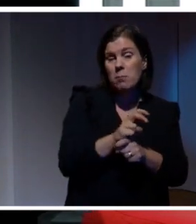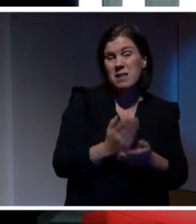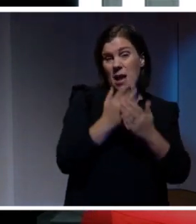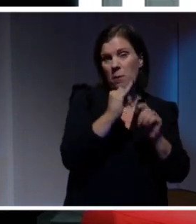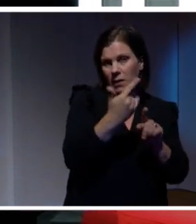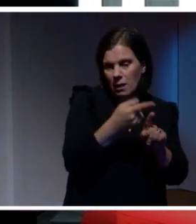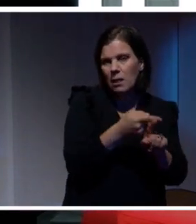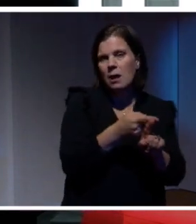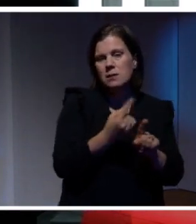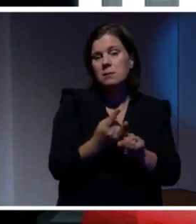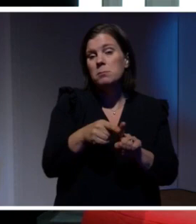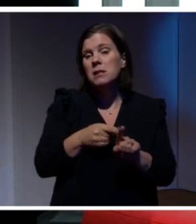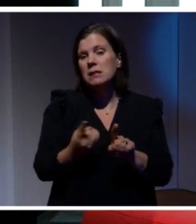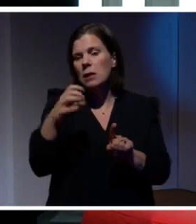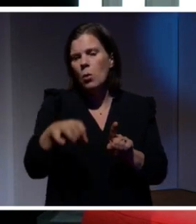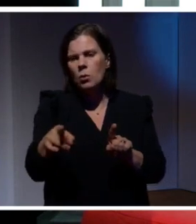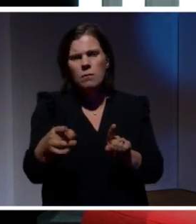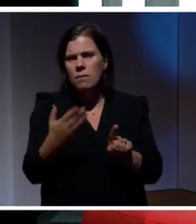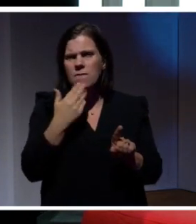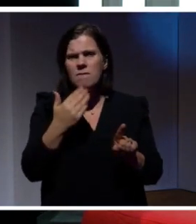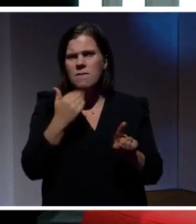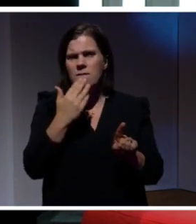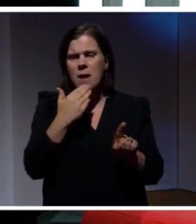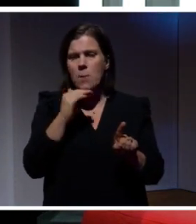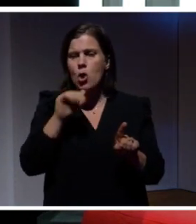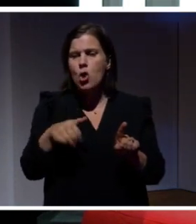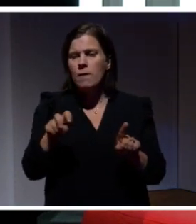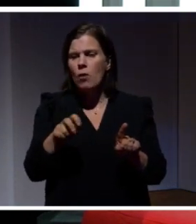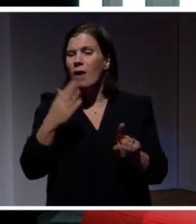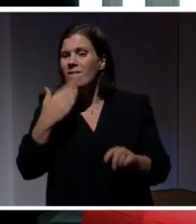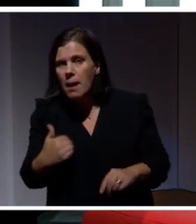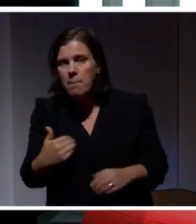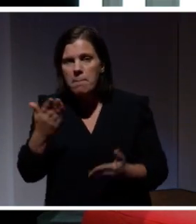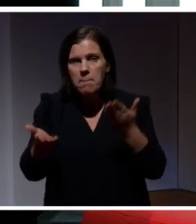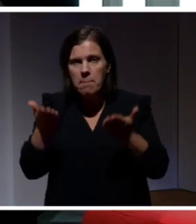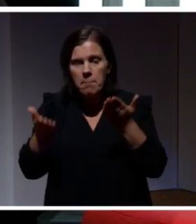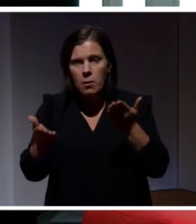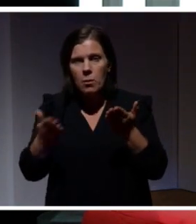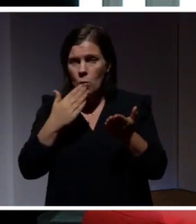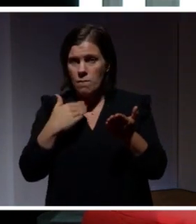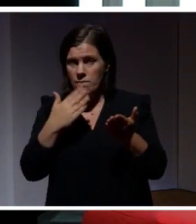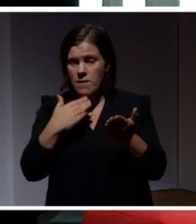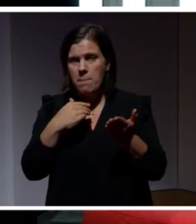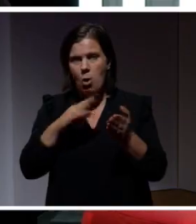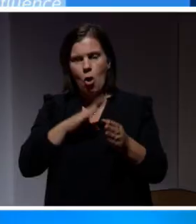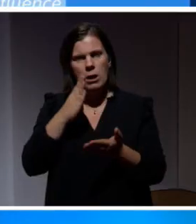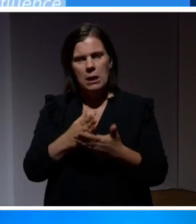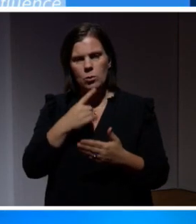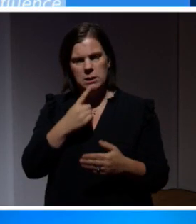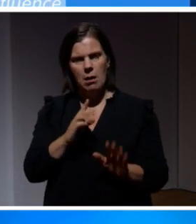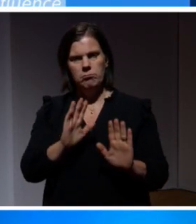en specifik situation? Vem är det som övervakar vem? Och vem är det som har någonting att säga till om?